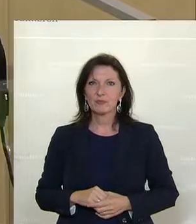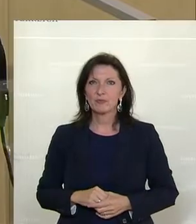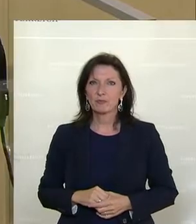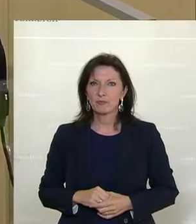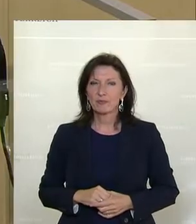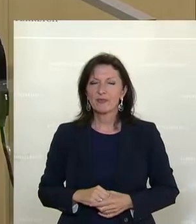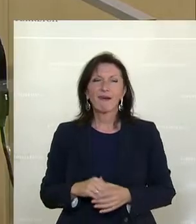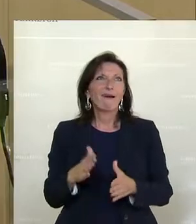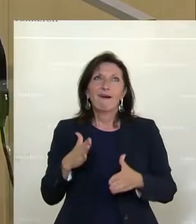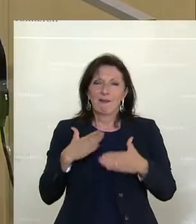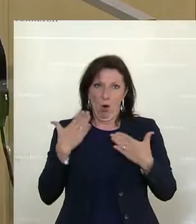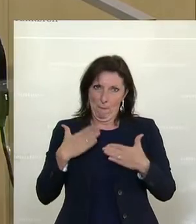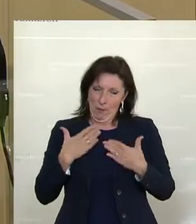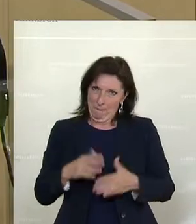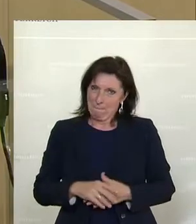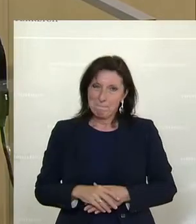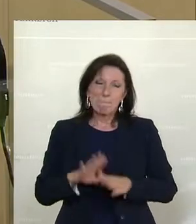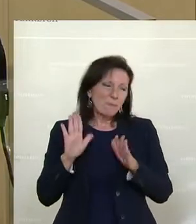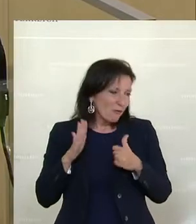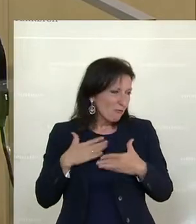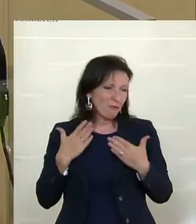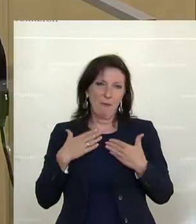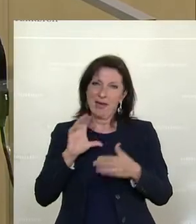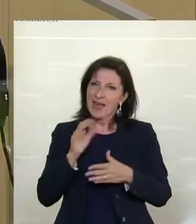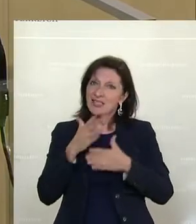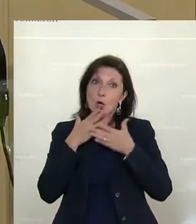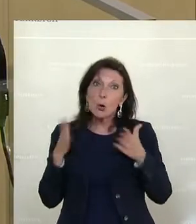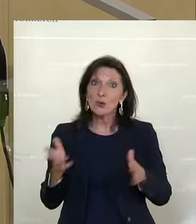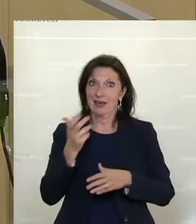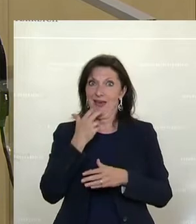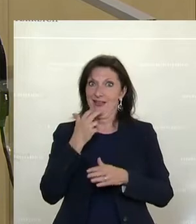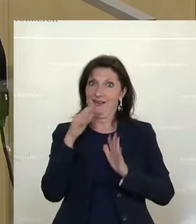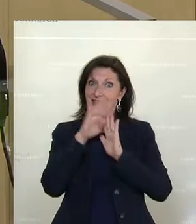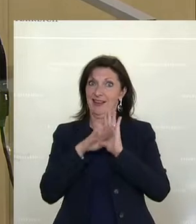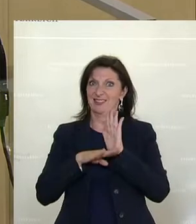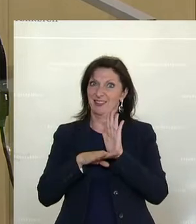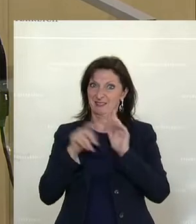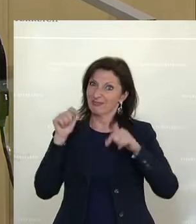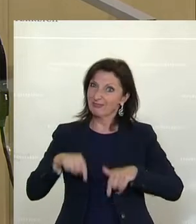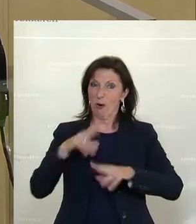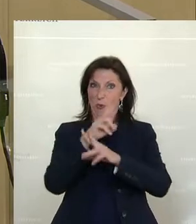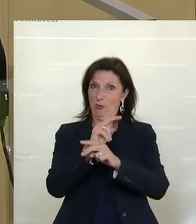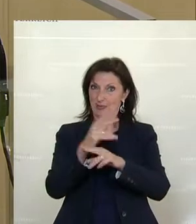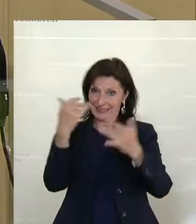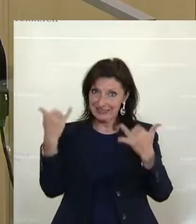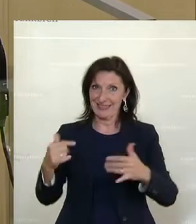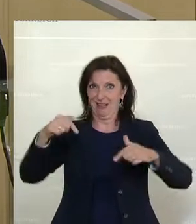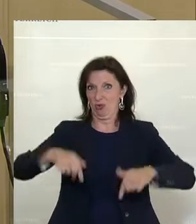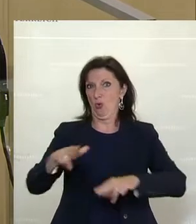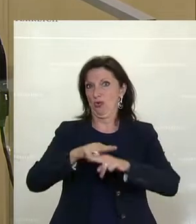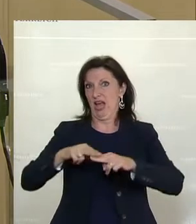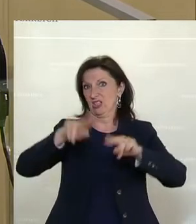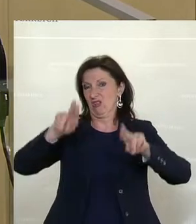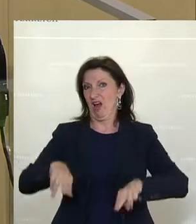Ich freue mich sehr, dass wir wirklich das größte Energiegesetzespaket in Österreich, nun im Nationalrat nach den